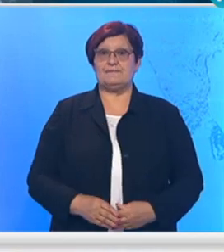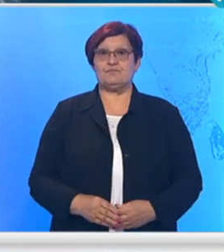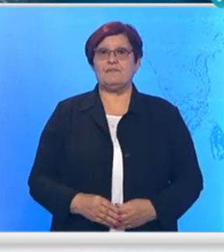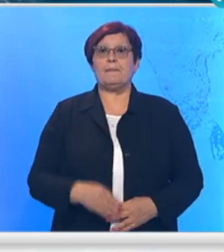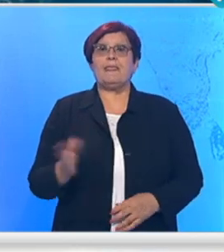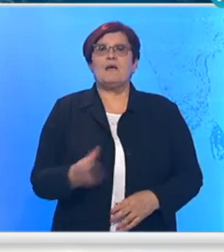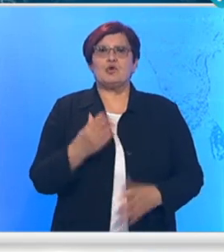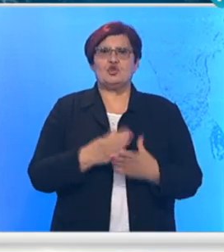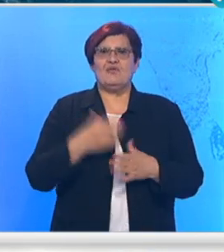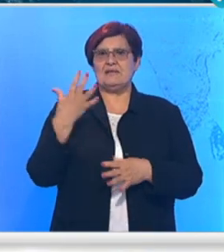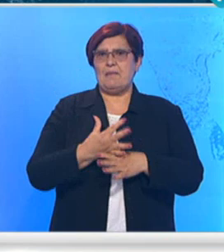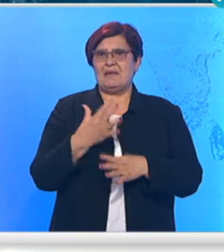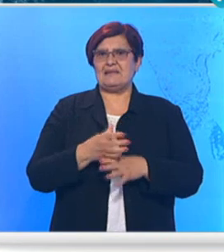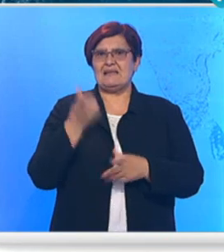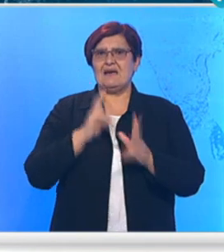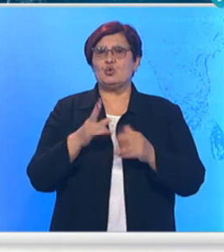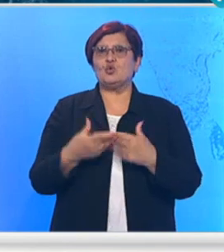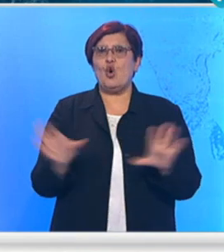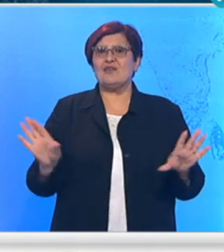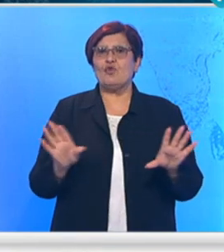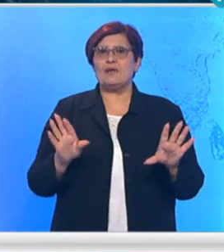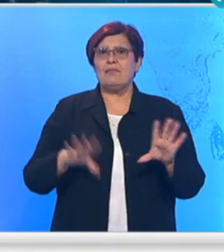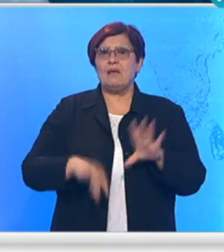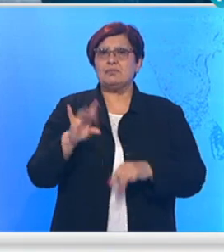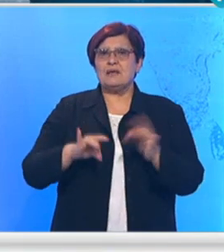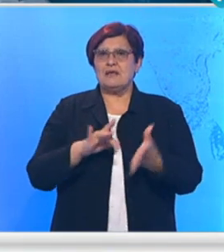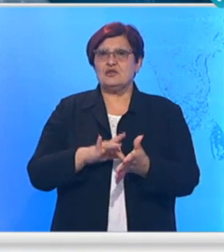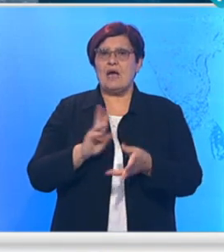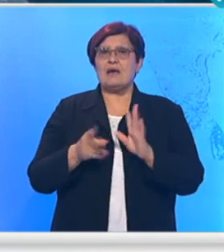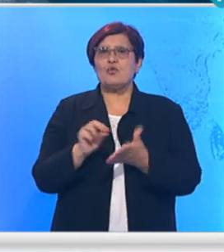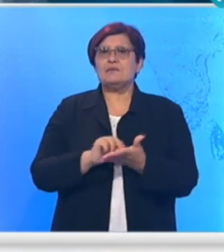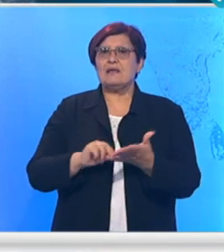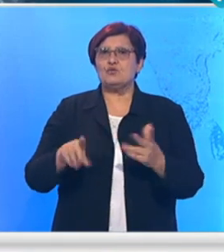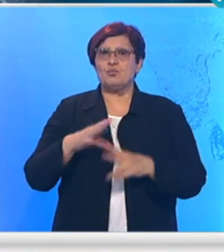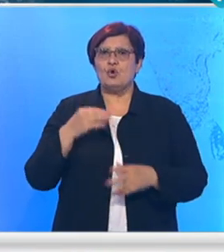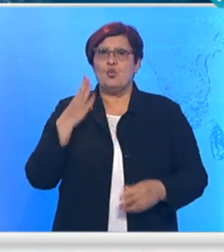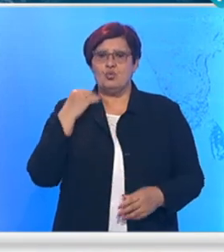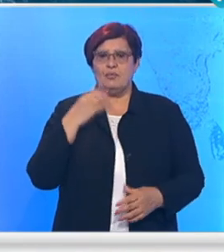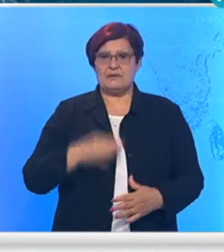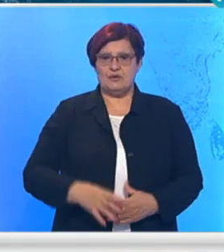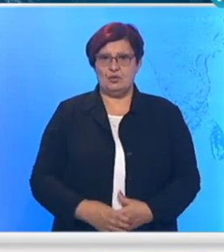Milan, ne prošlo je već pet sati od kako su otvorena birališta. Kako protiče glasanje u Novom Sadu?